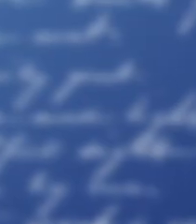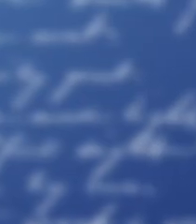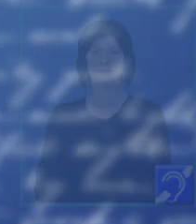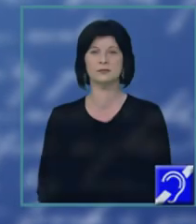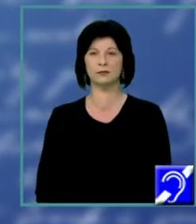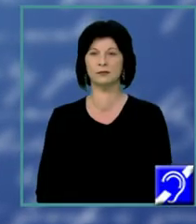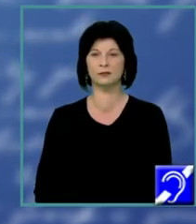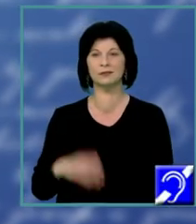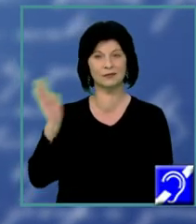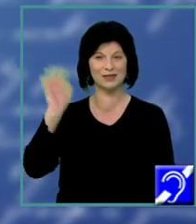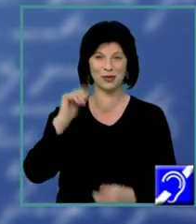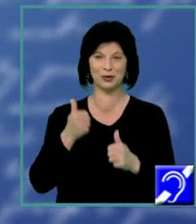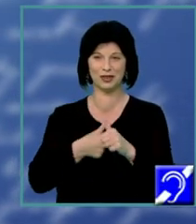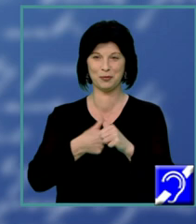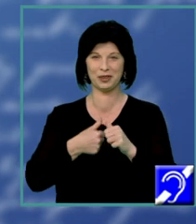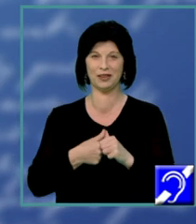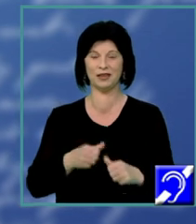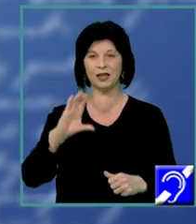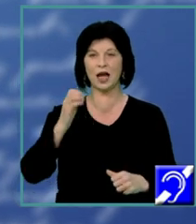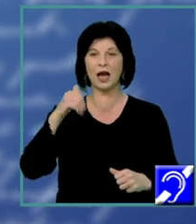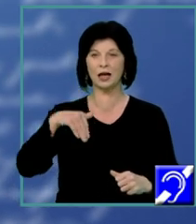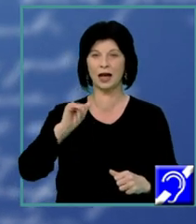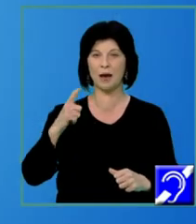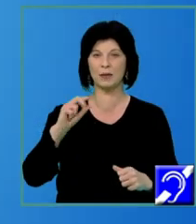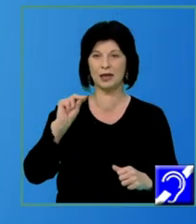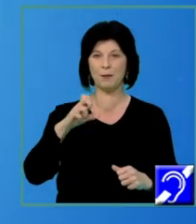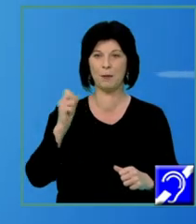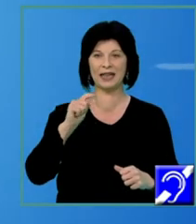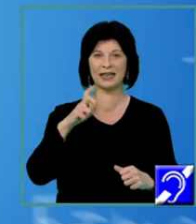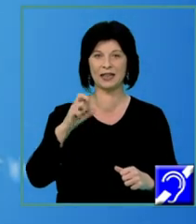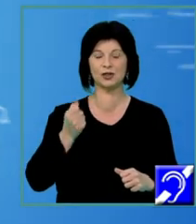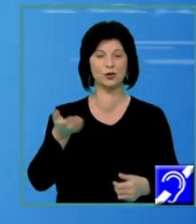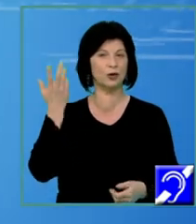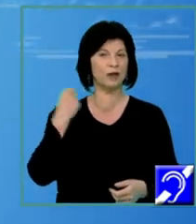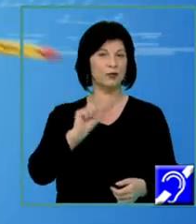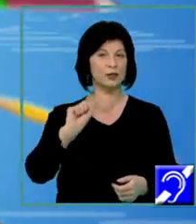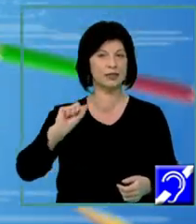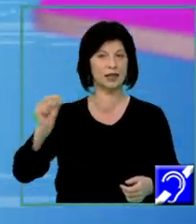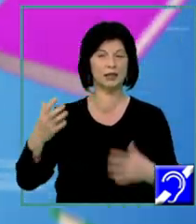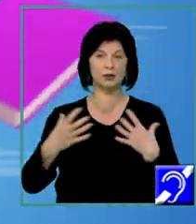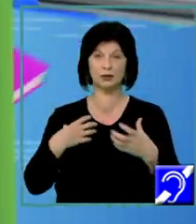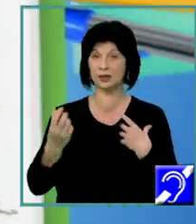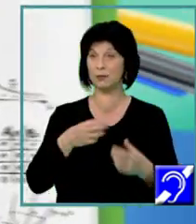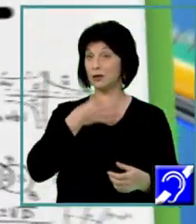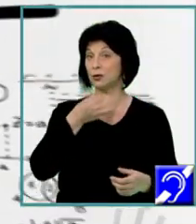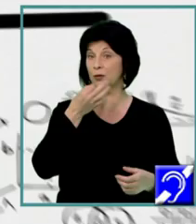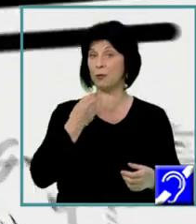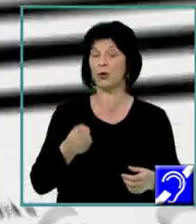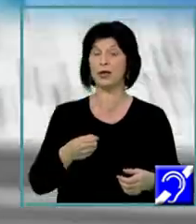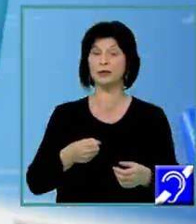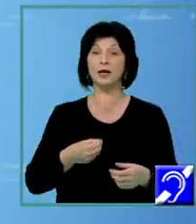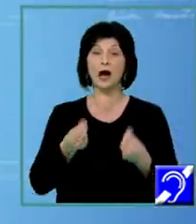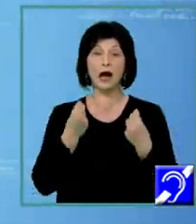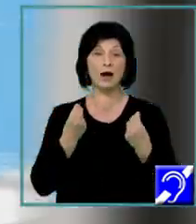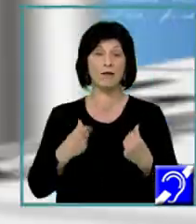Bine ați revenit, prieteni! Camil Petrescu a fost prozator, dramaturg, poet și eseist. A studiat la Liceul